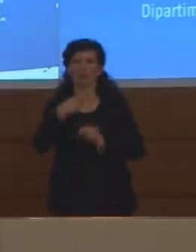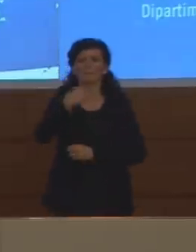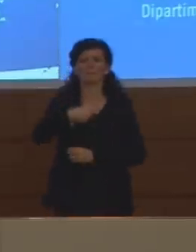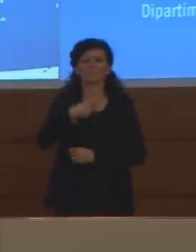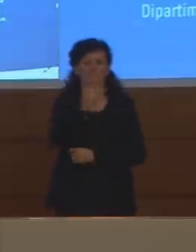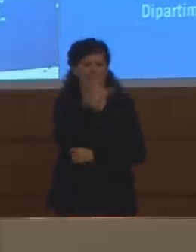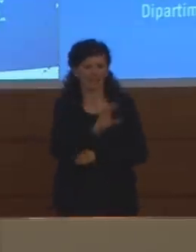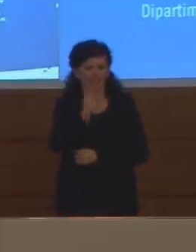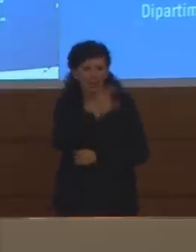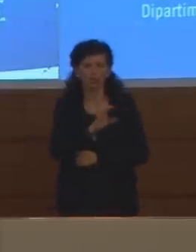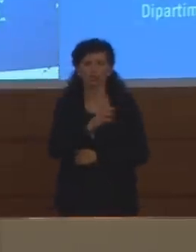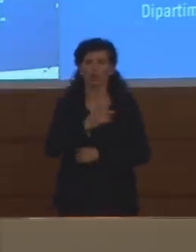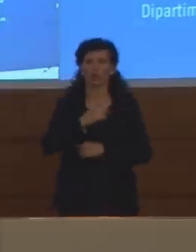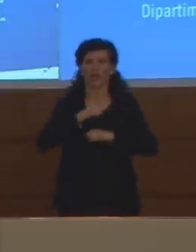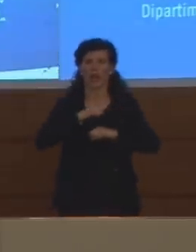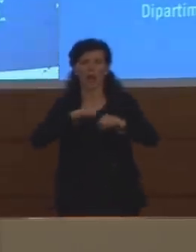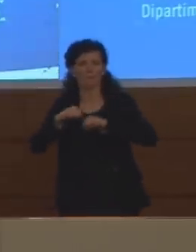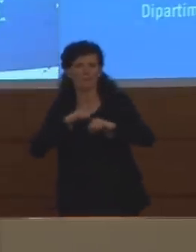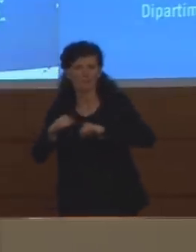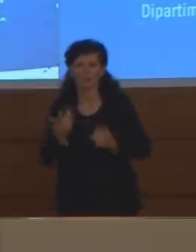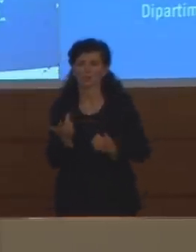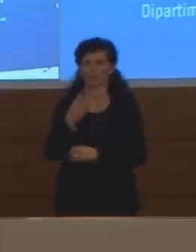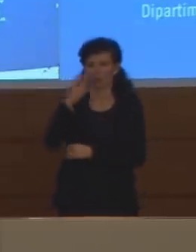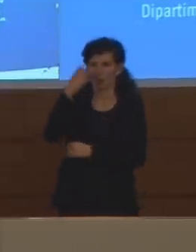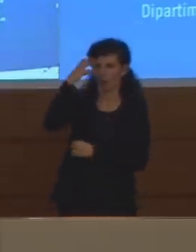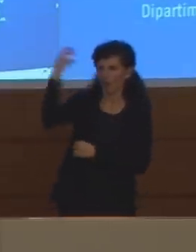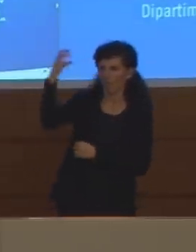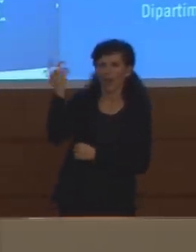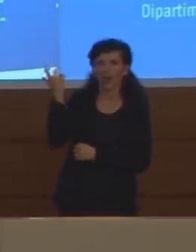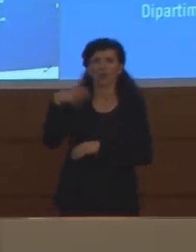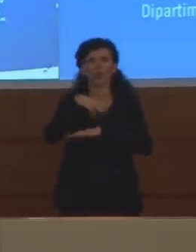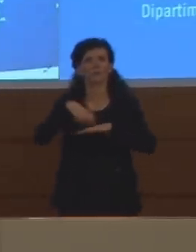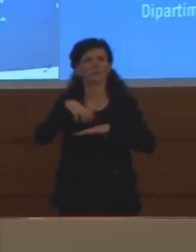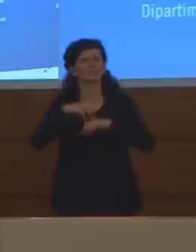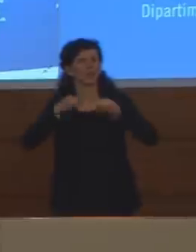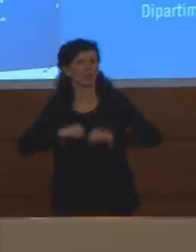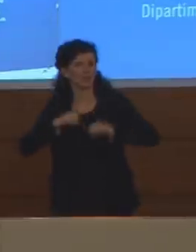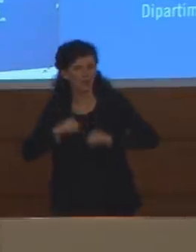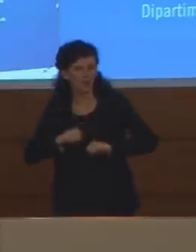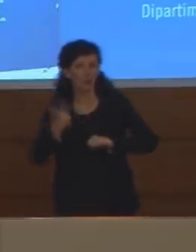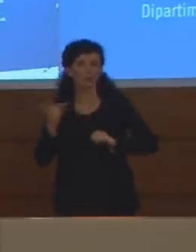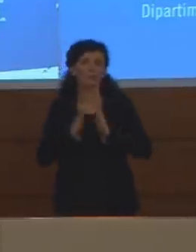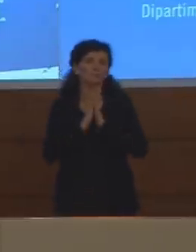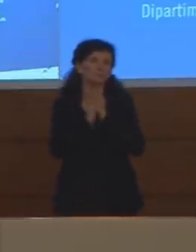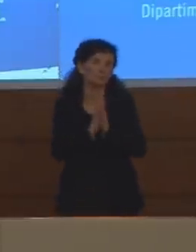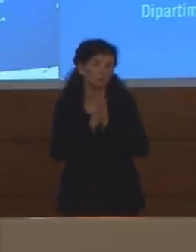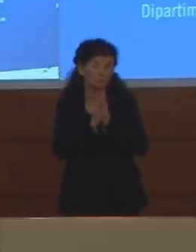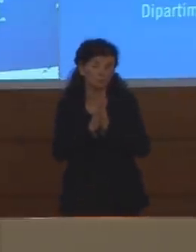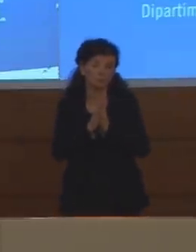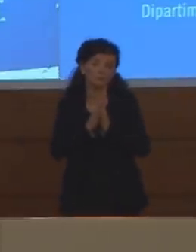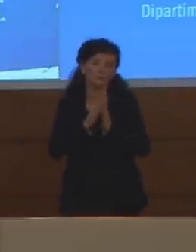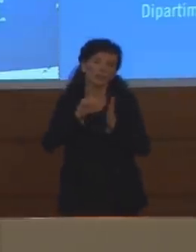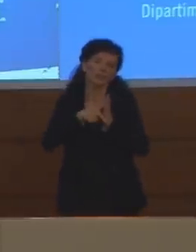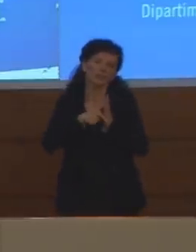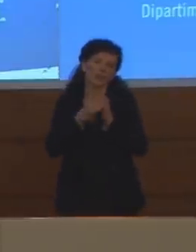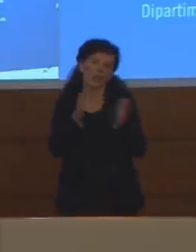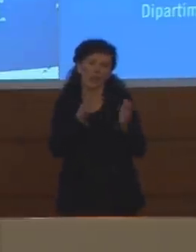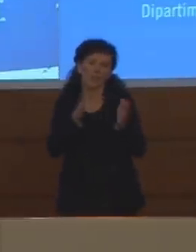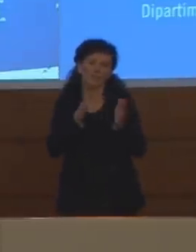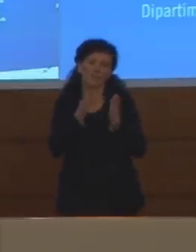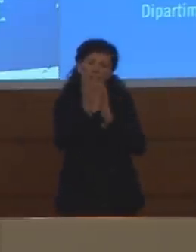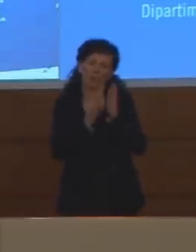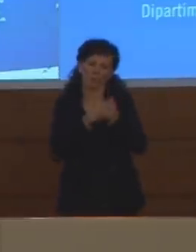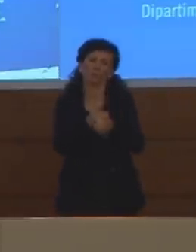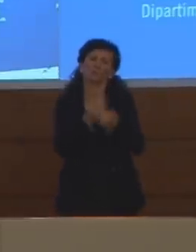singoli amministratori o il governo il ministero della salute raccomandi anche temporaneamente delle misure specifiche questo